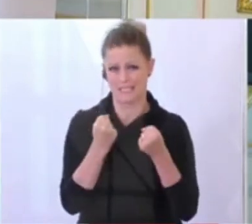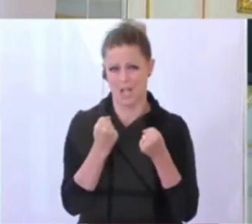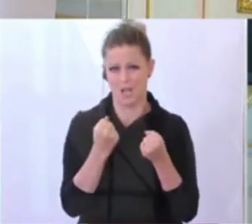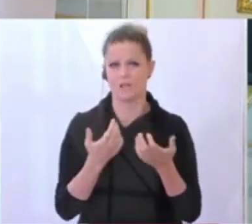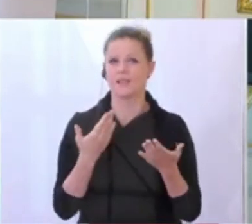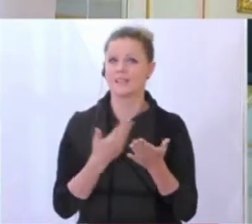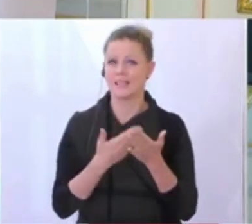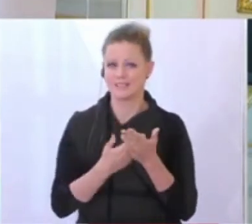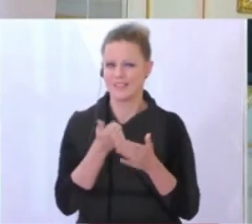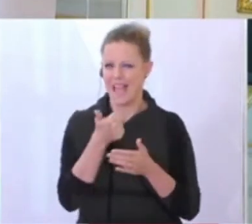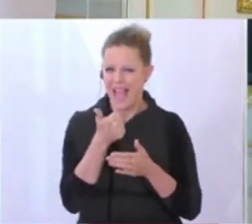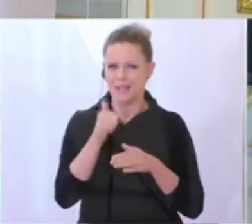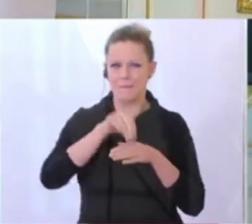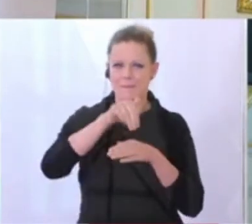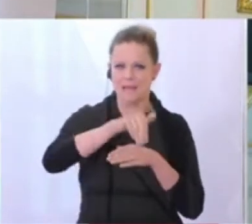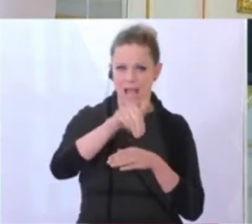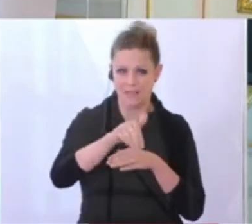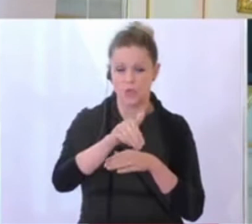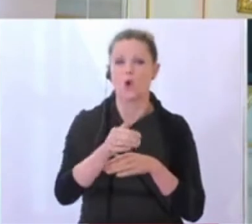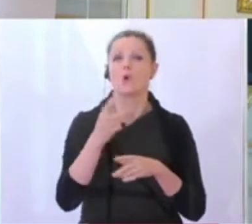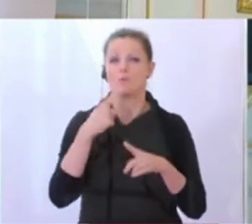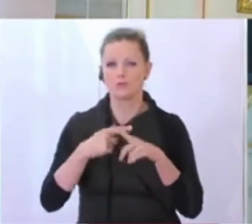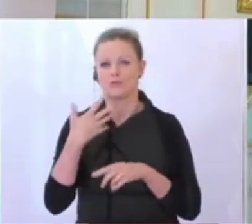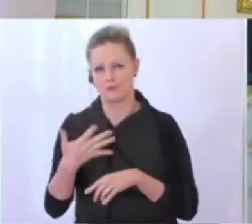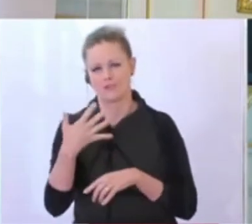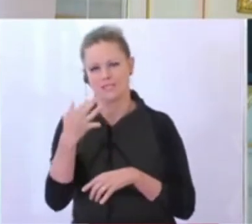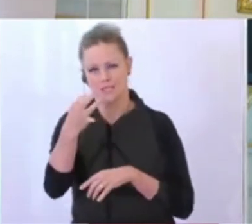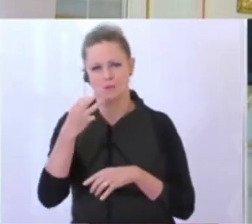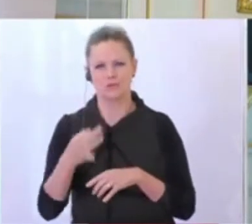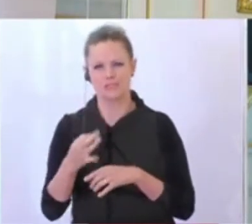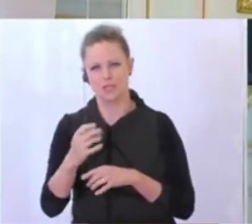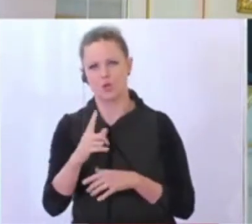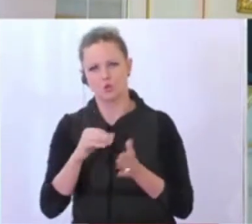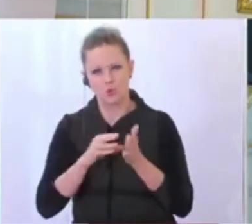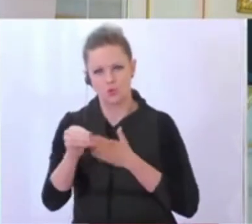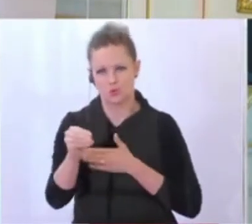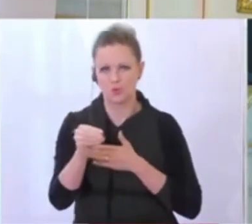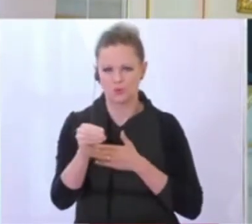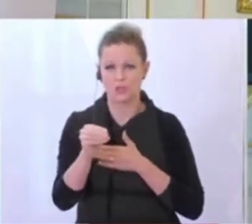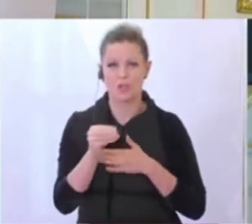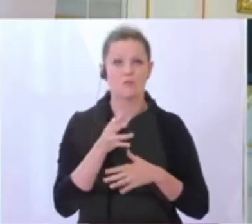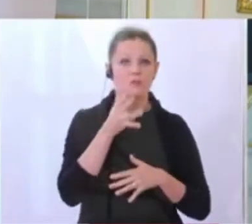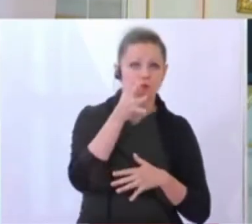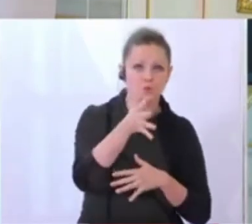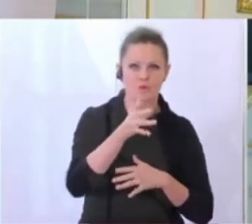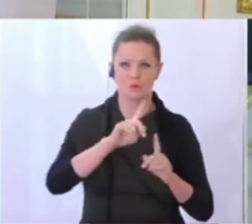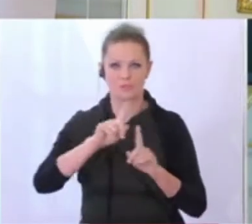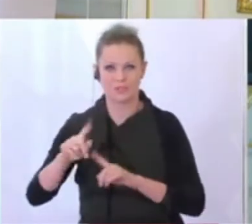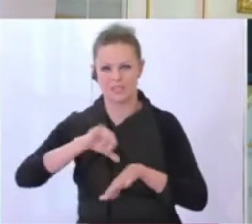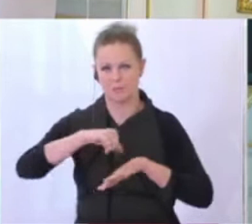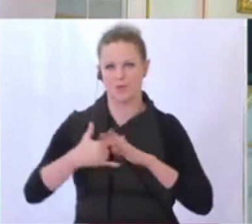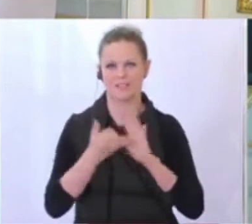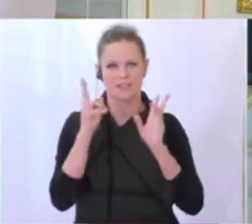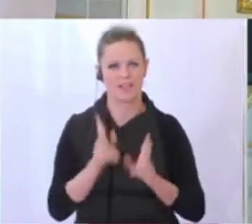mit einer Milliarde und 50 Prozent Zuschuss, relativ unbürokratisch für begonnene und für neue Projekte, kann